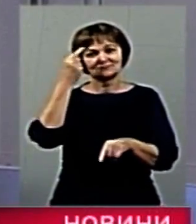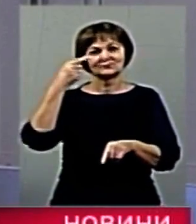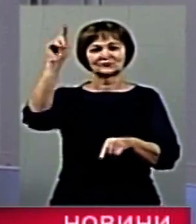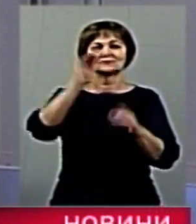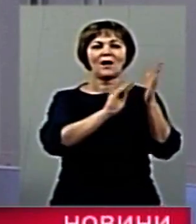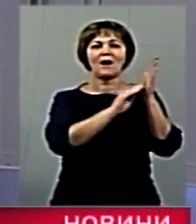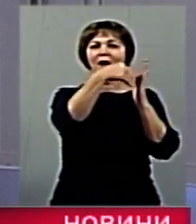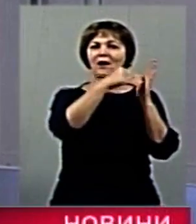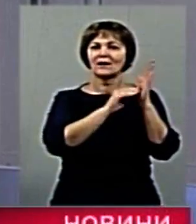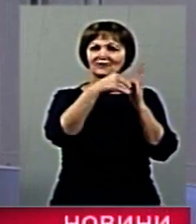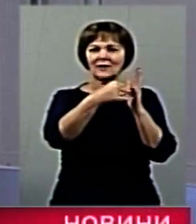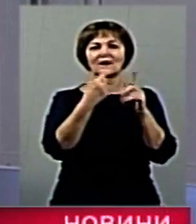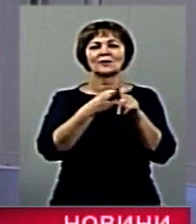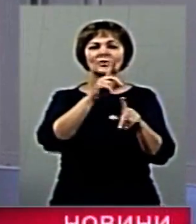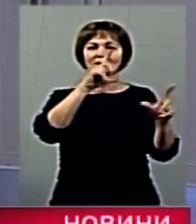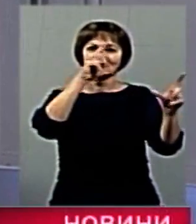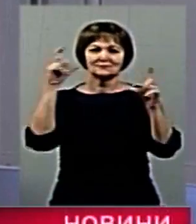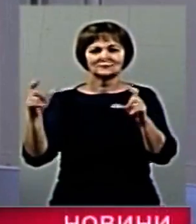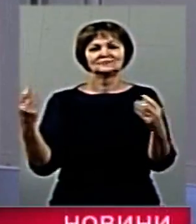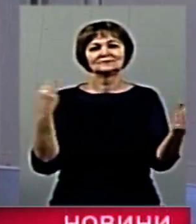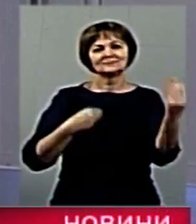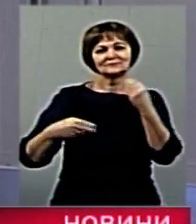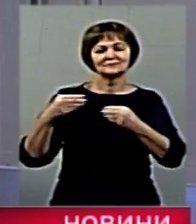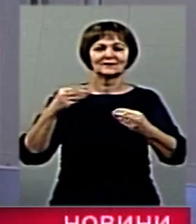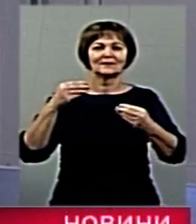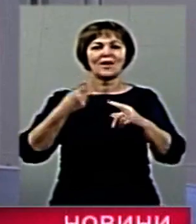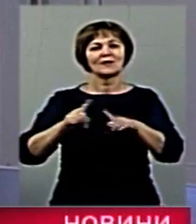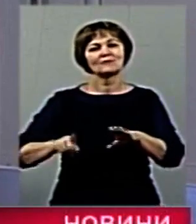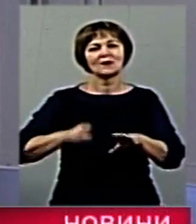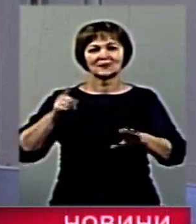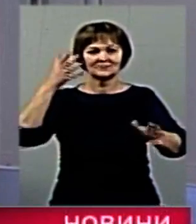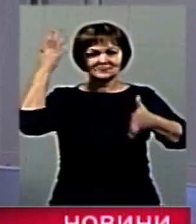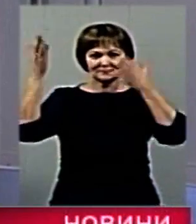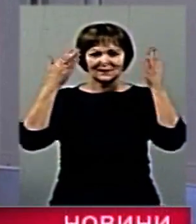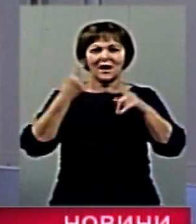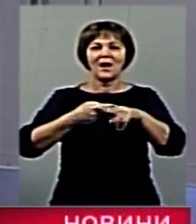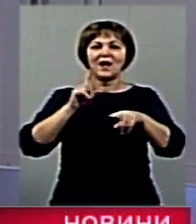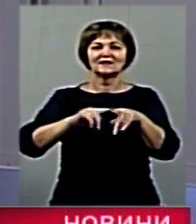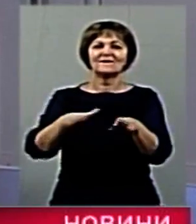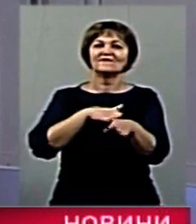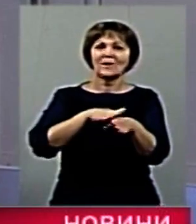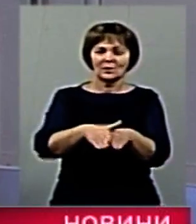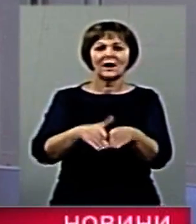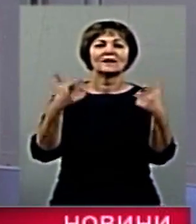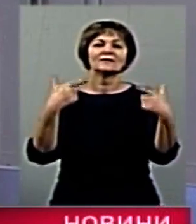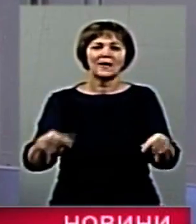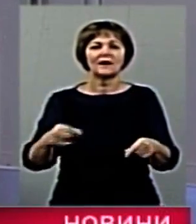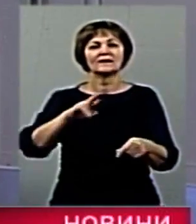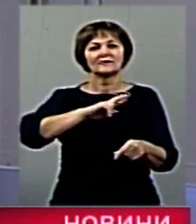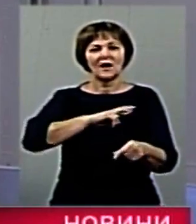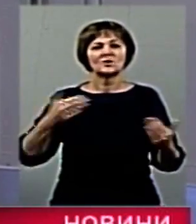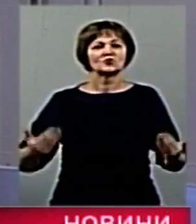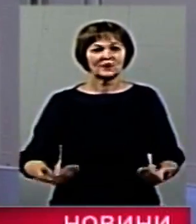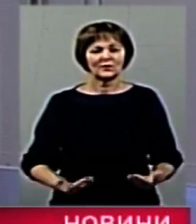згуртували дизайнера одягу, фотографа, візажистів та майстрів зачісок, аби втілити у життя національно-патріотичний проєкт під назвою «Де я живу».